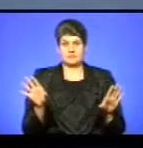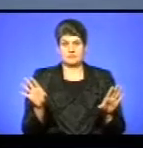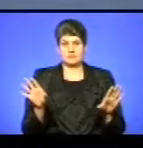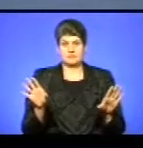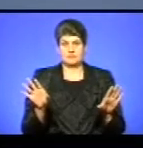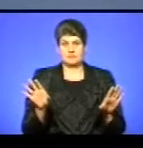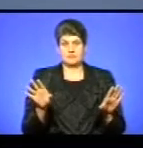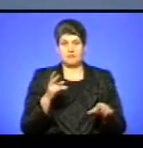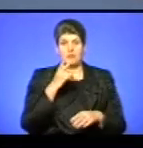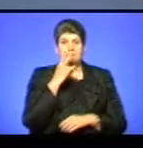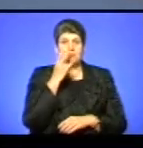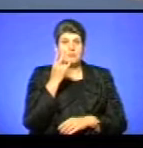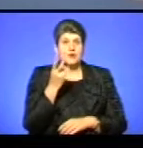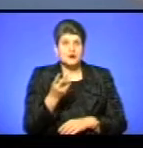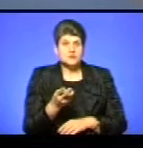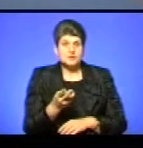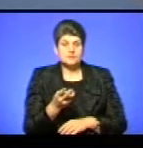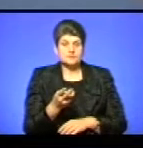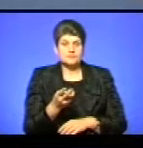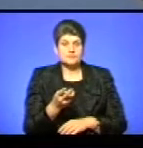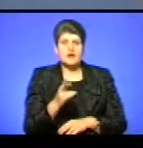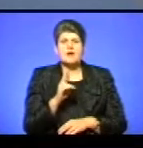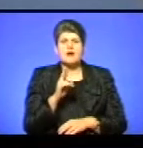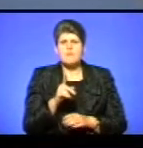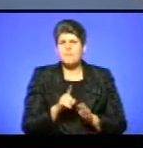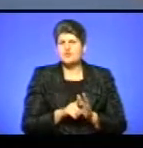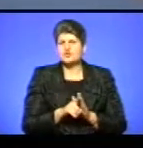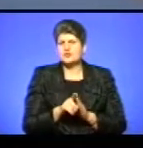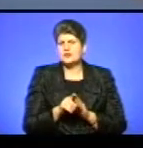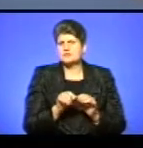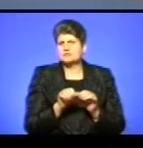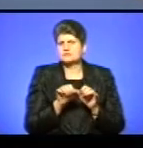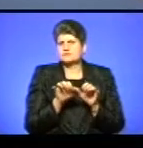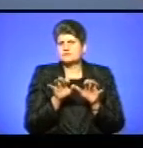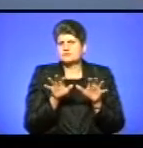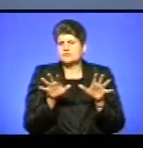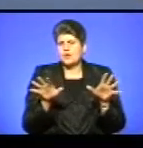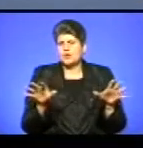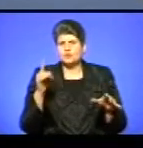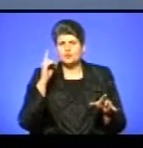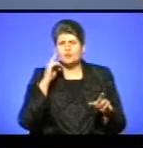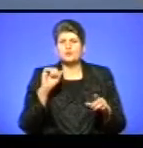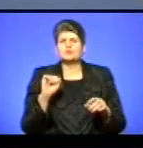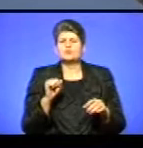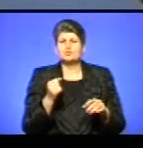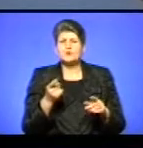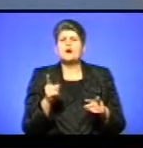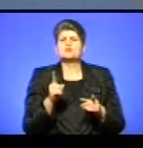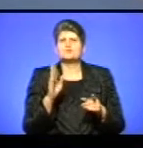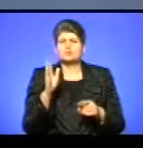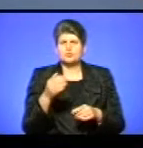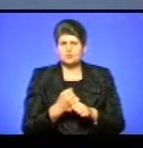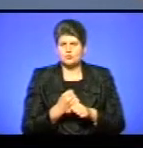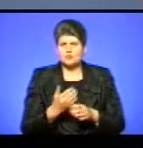Ми бачимо, як починається ширитись в Фейсбуці оця думка про те, що, друзі, а що ми робити